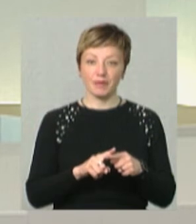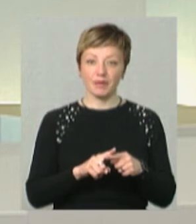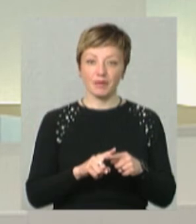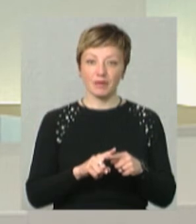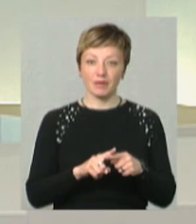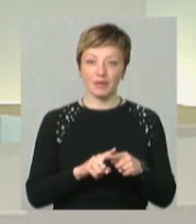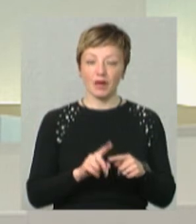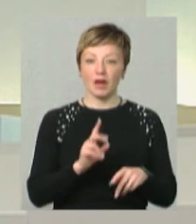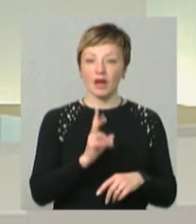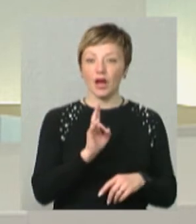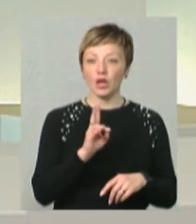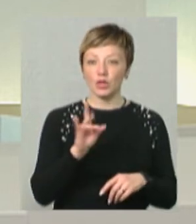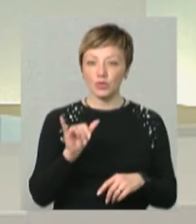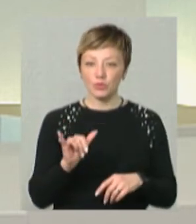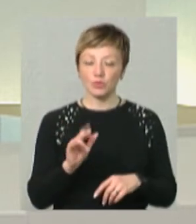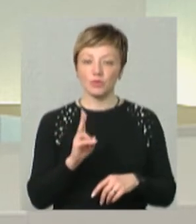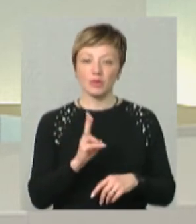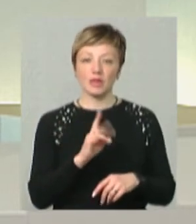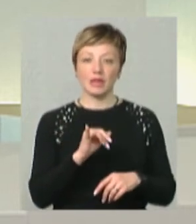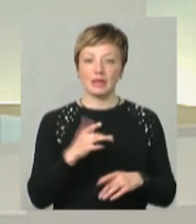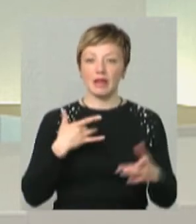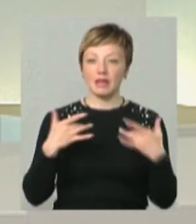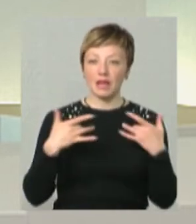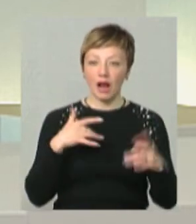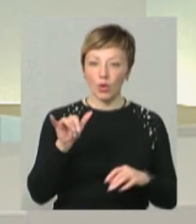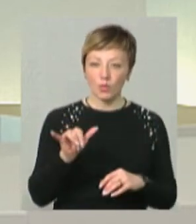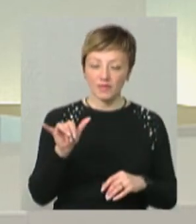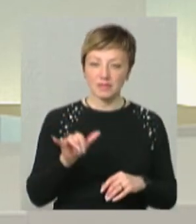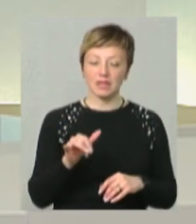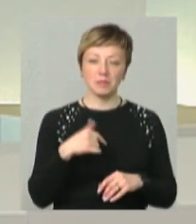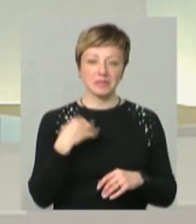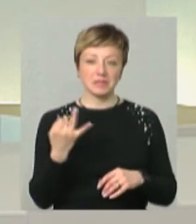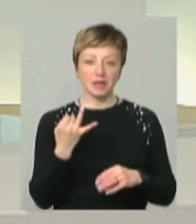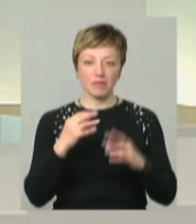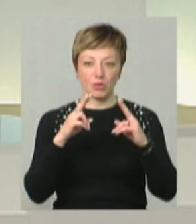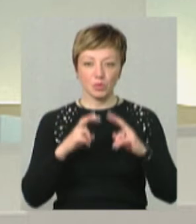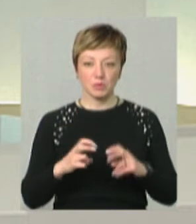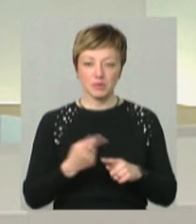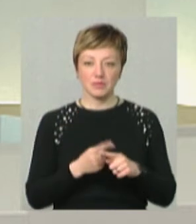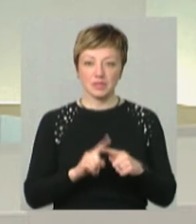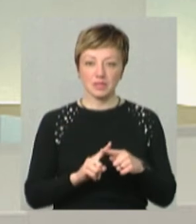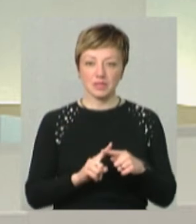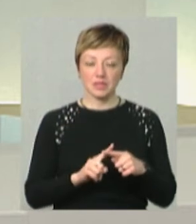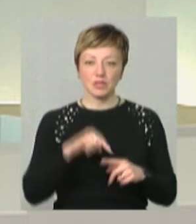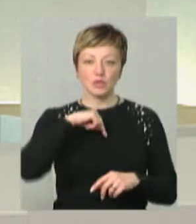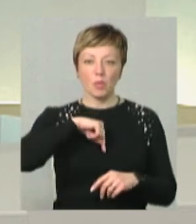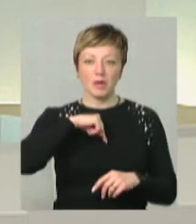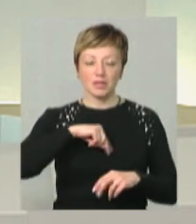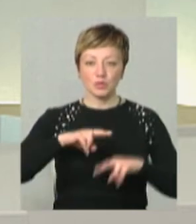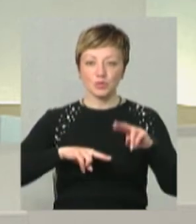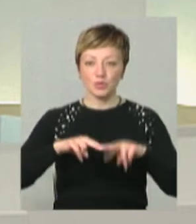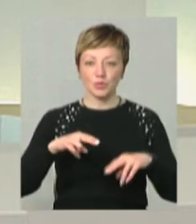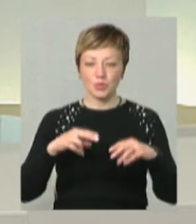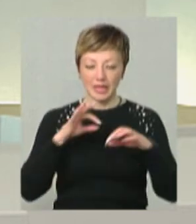і Університет театральний міні Карпенка-Карова, мені просто було цікаво розібратися в цій якби соматичні структурі